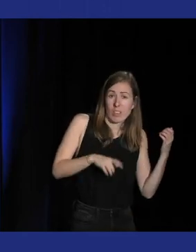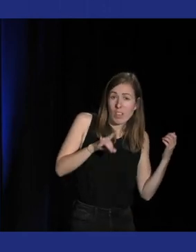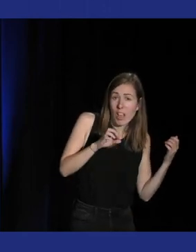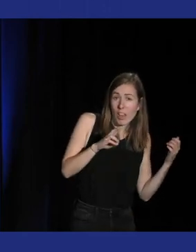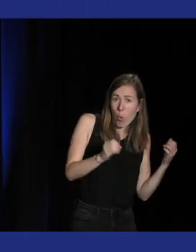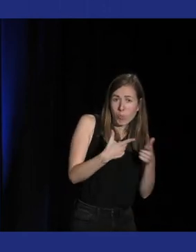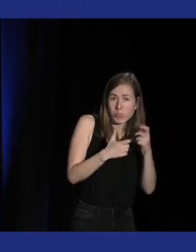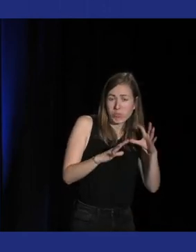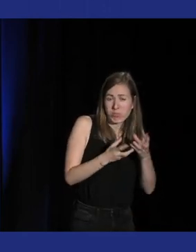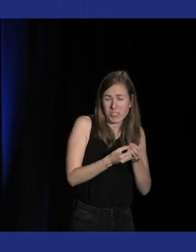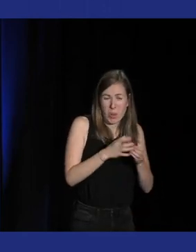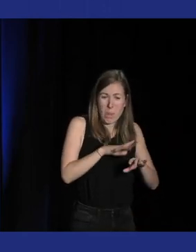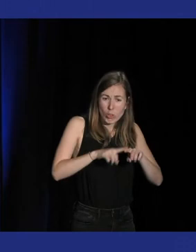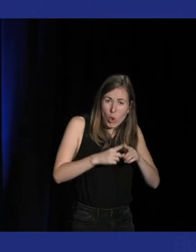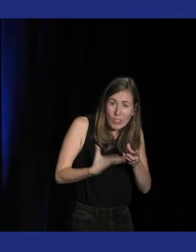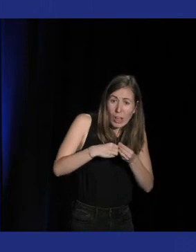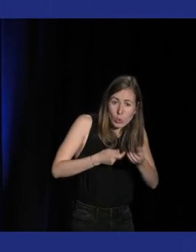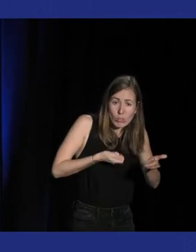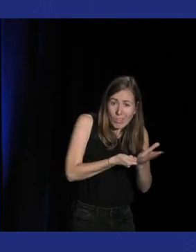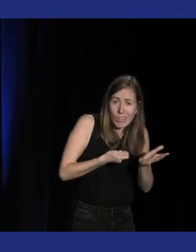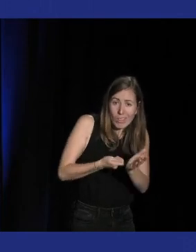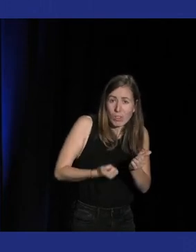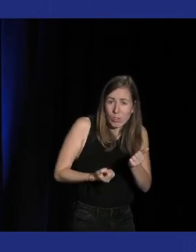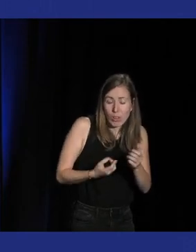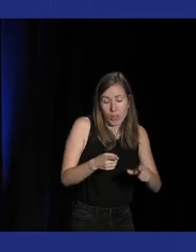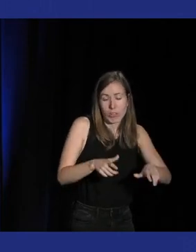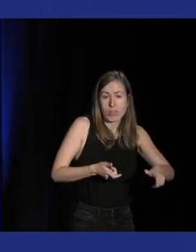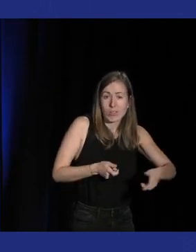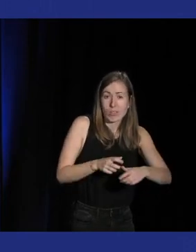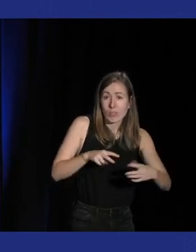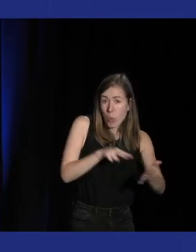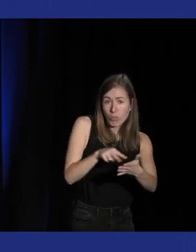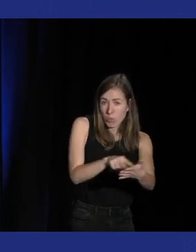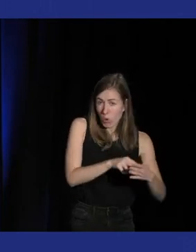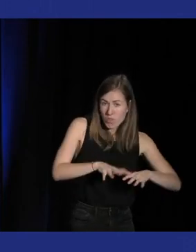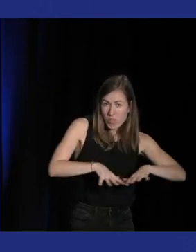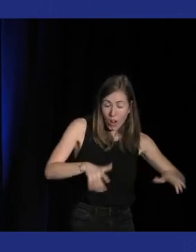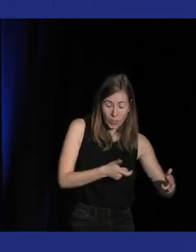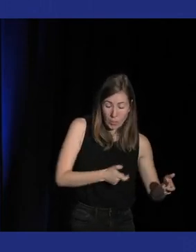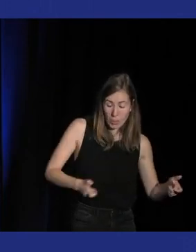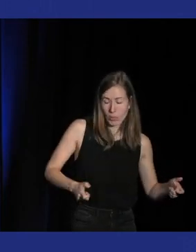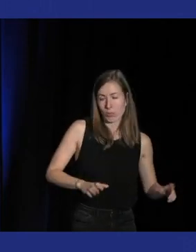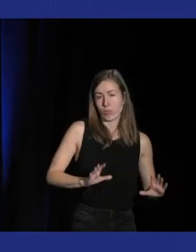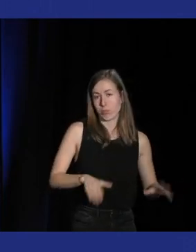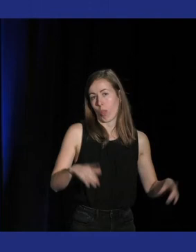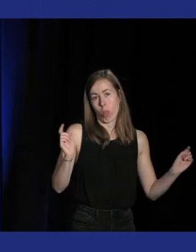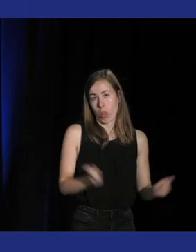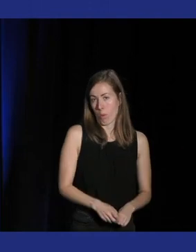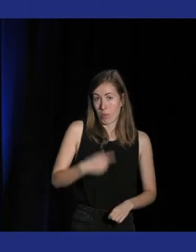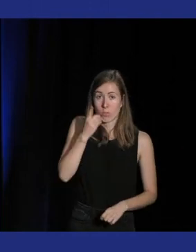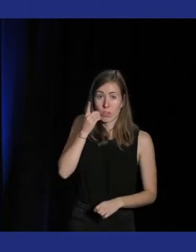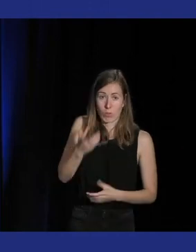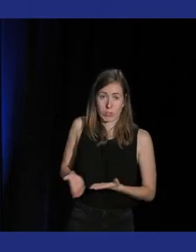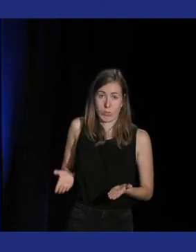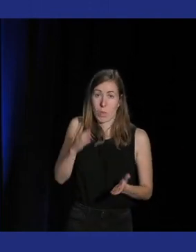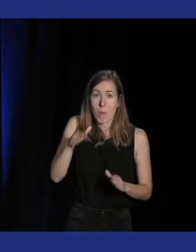voit rock band vraiment la complète ça fait beaucoup quand même pour loger dans son grenier là où maintenant les jeux même sur Switch quand on peut